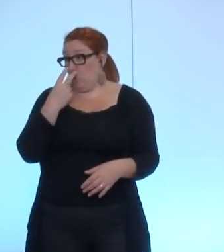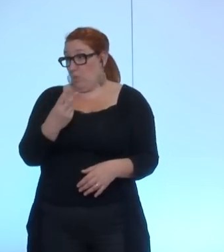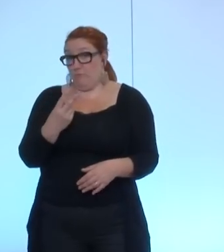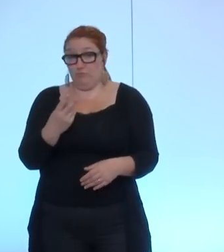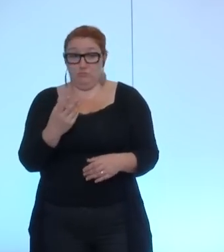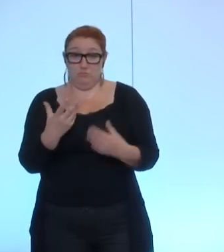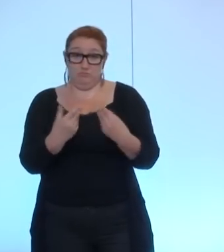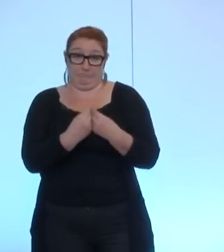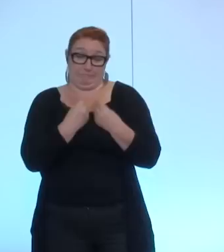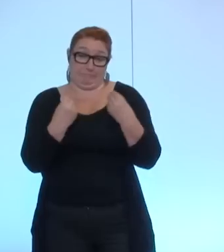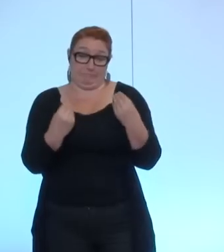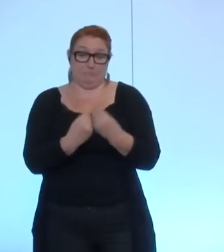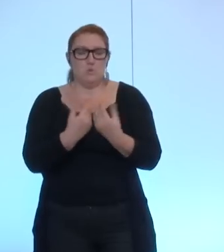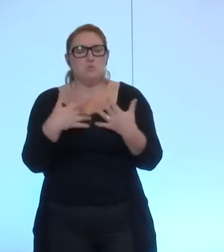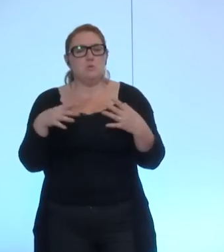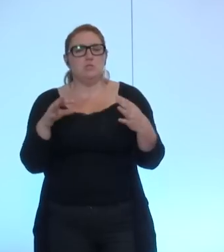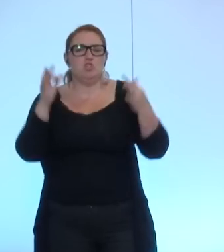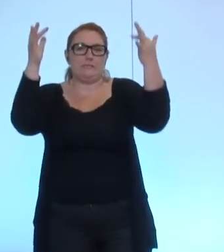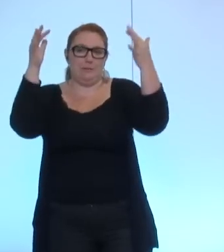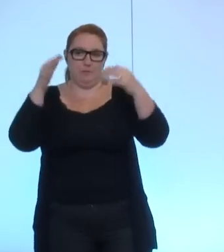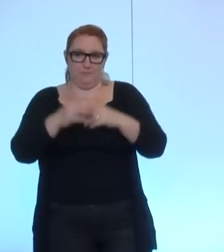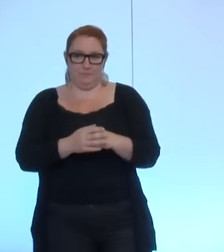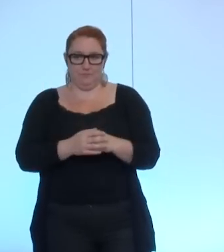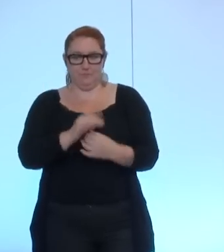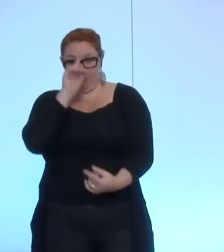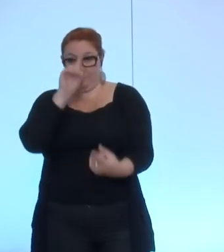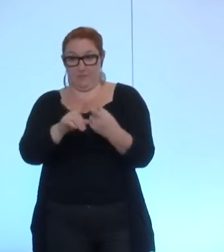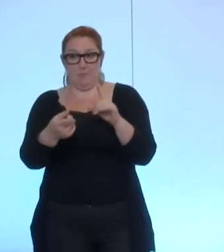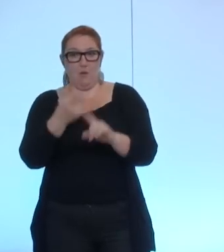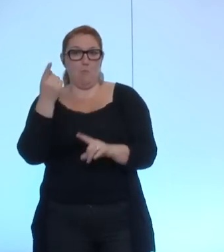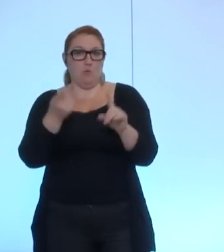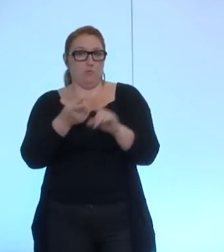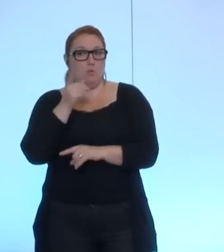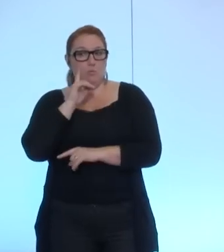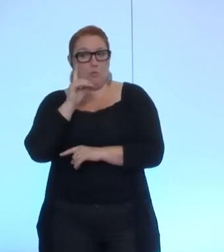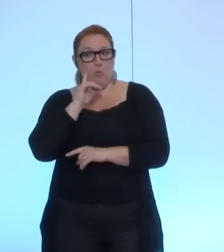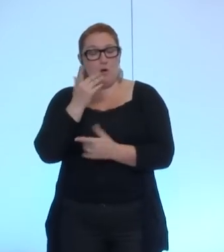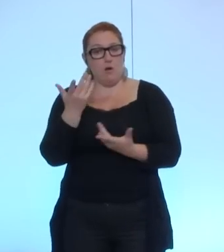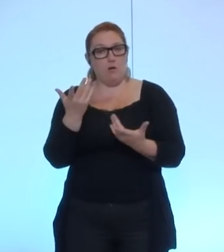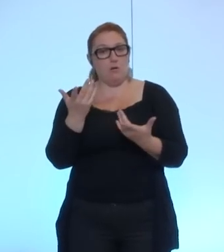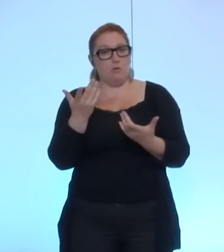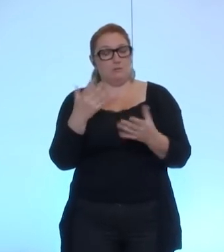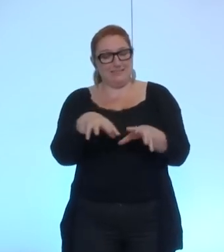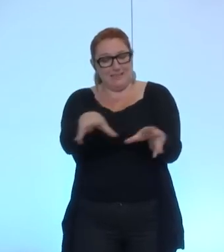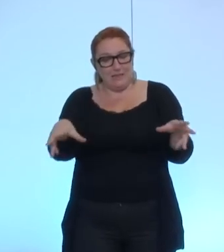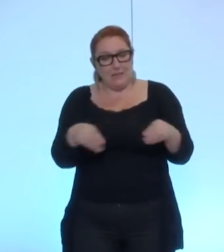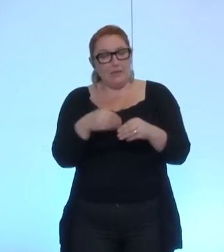sensible il est important dans le sens où il relève du choix et du positionnement de votre équipe municipale